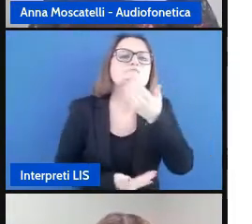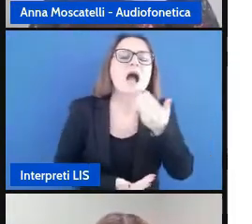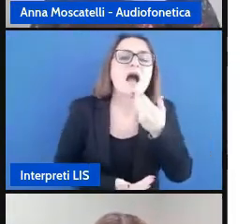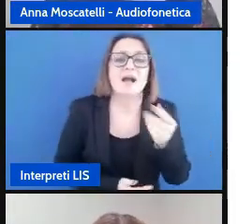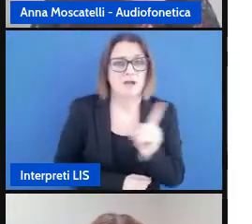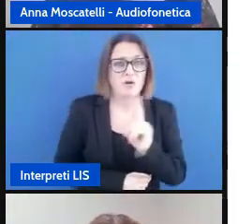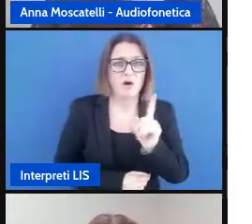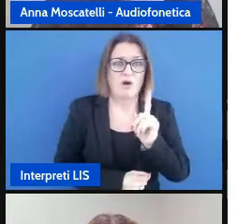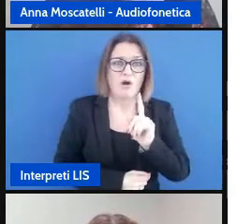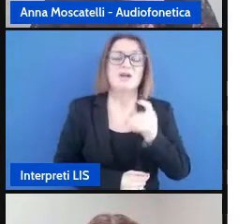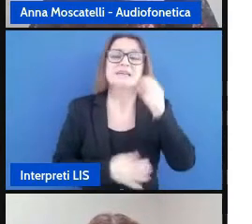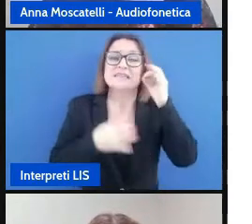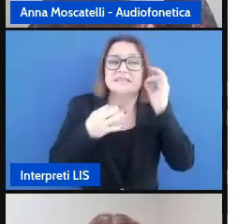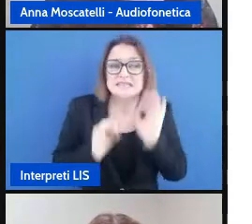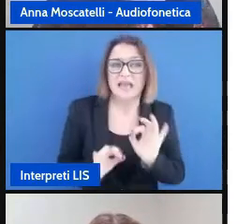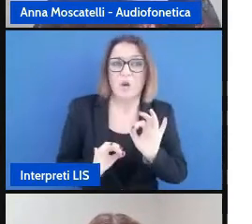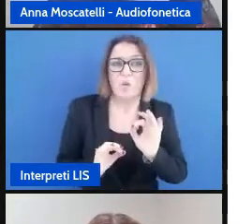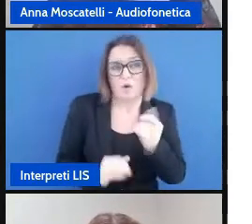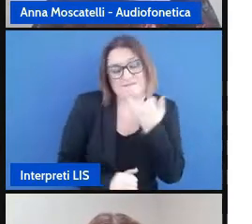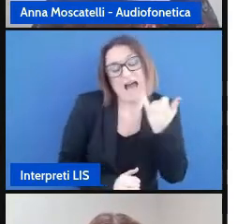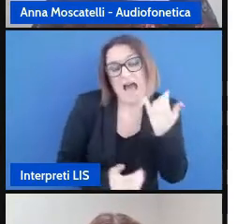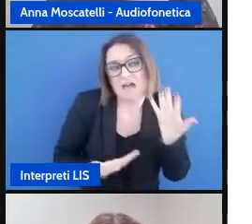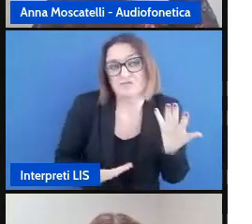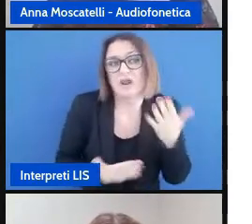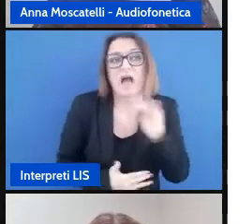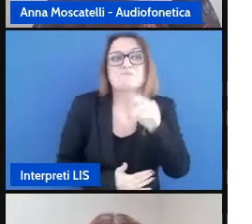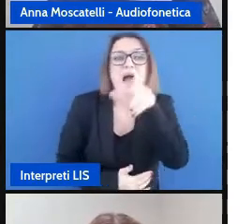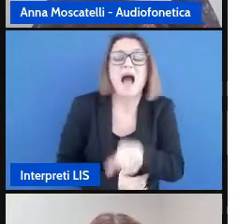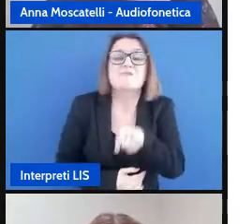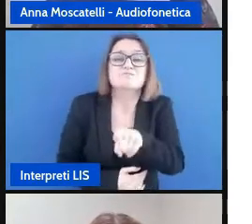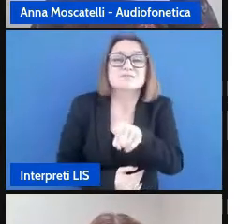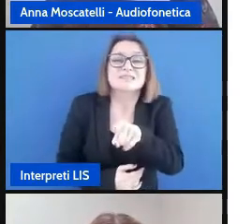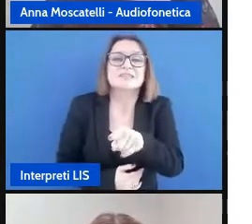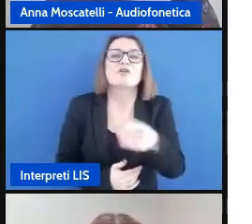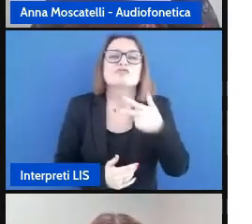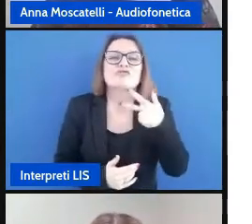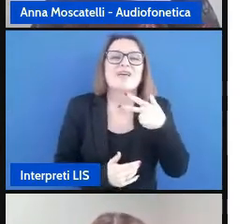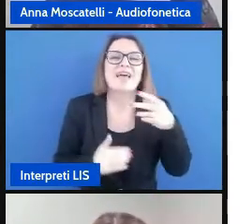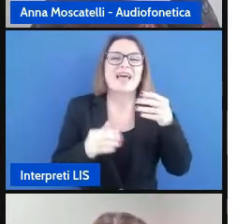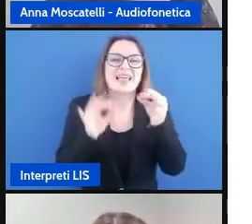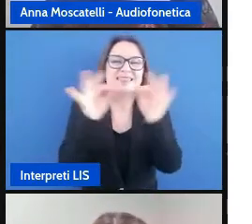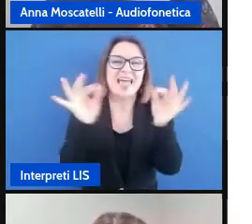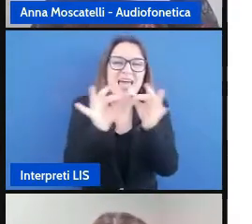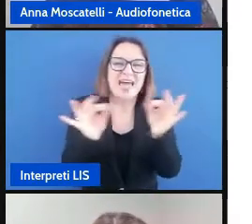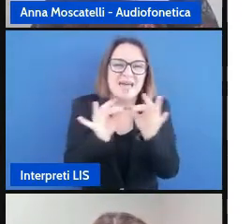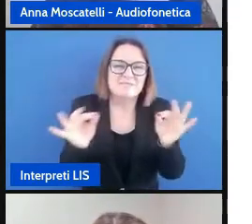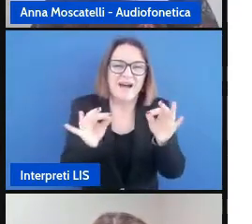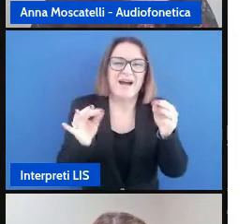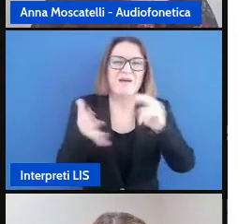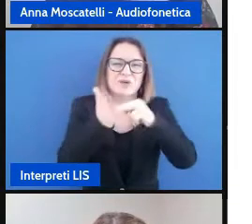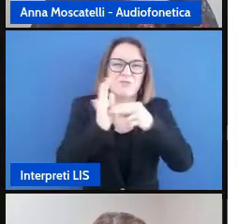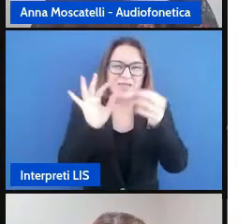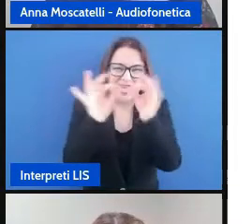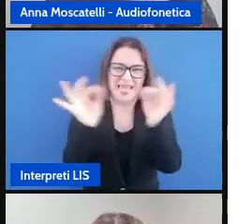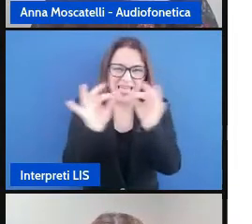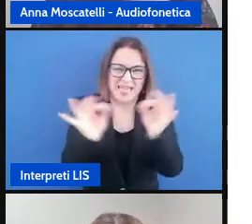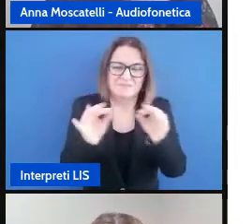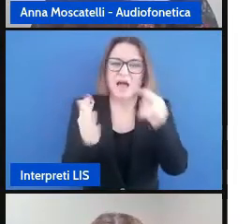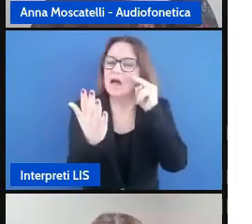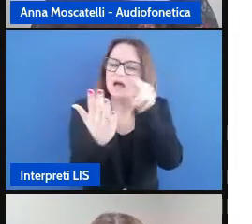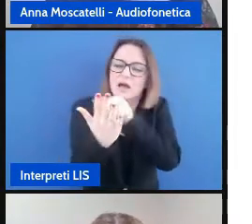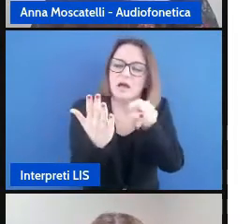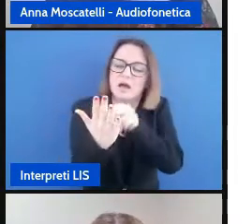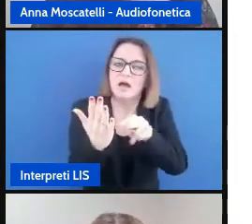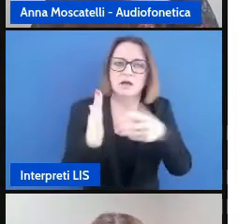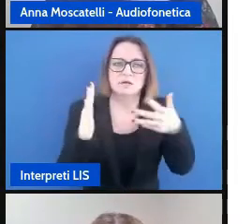un bambino che molto probabilmente rispetto a una lettura del testo di un problema ha una difficoltà